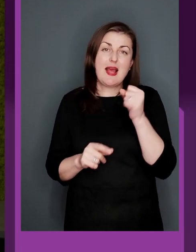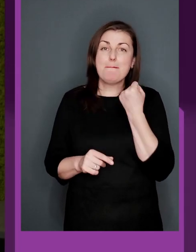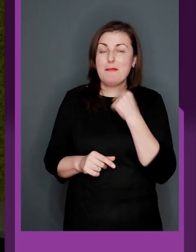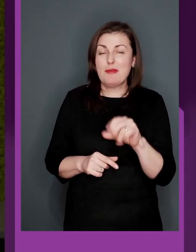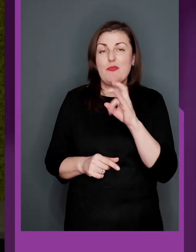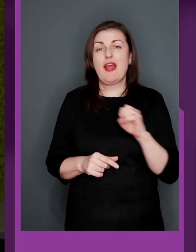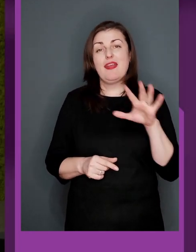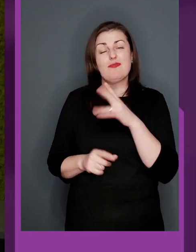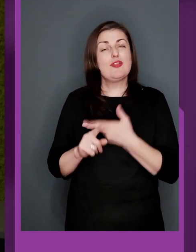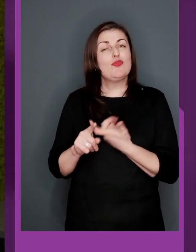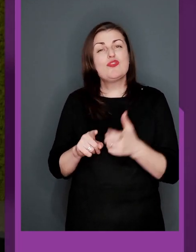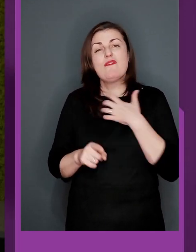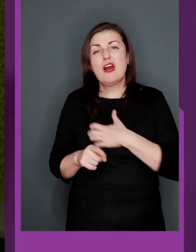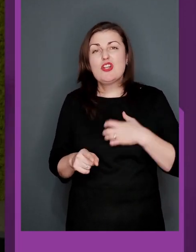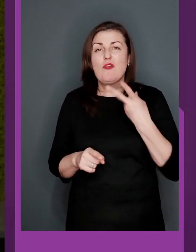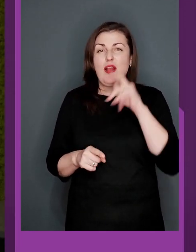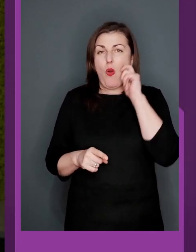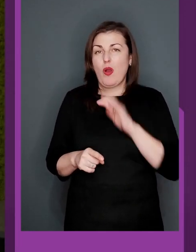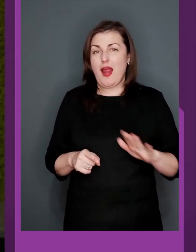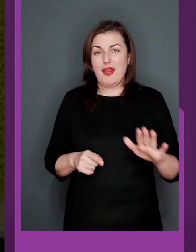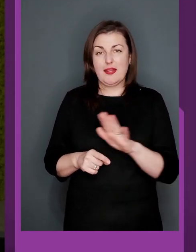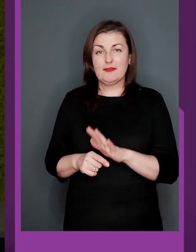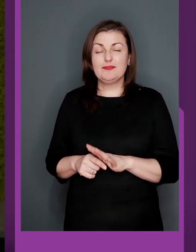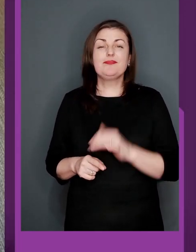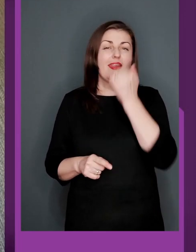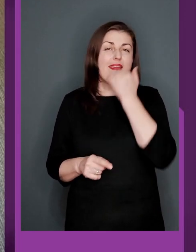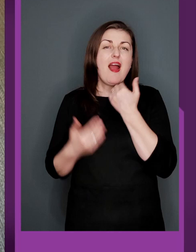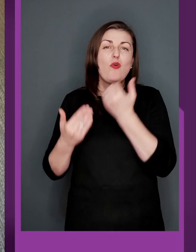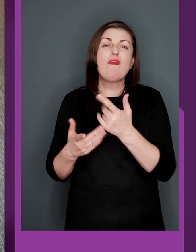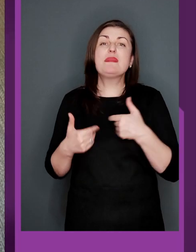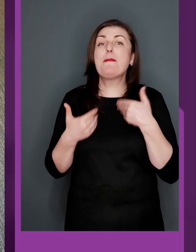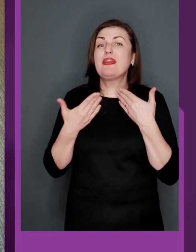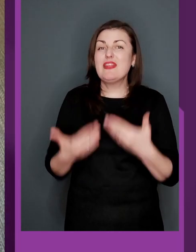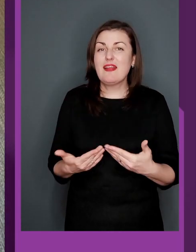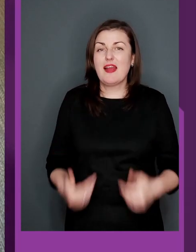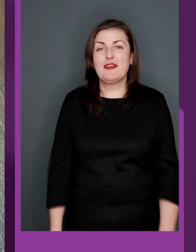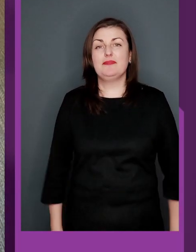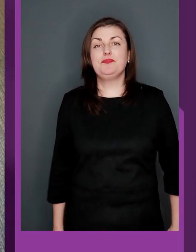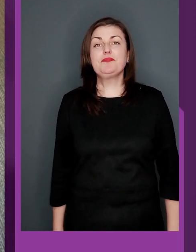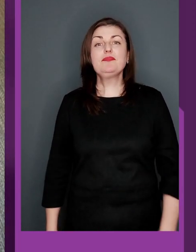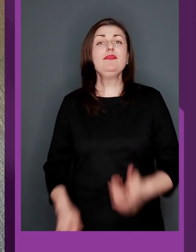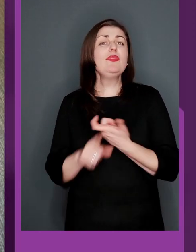звісно, за перемогу на Євро. Це дуже важливо для України. Дякую вам за привітання.